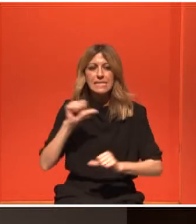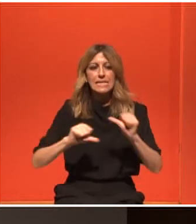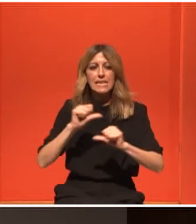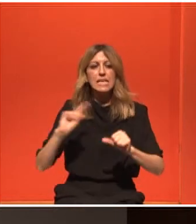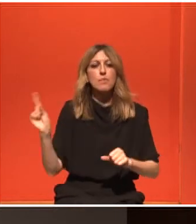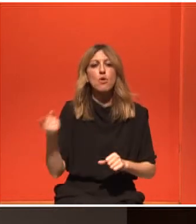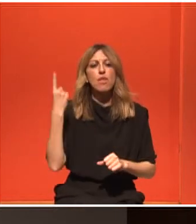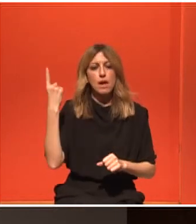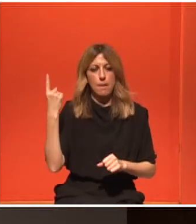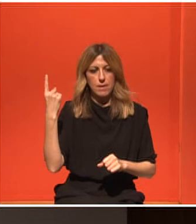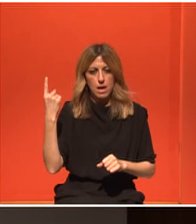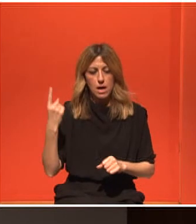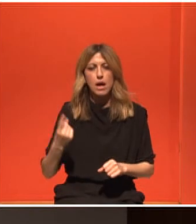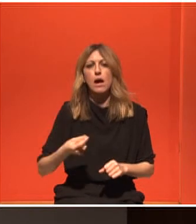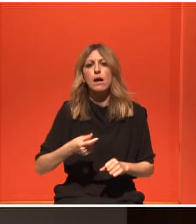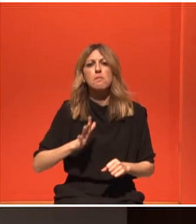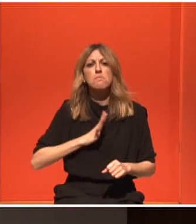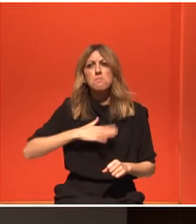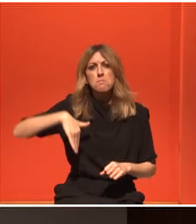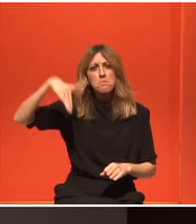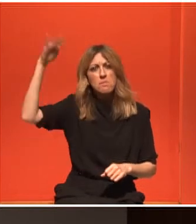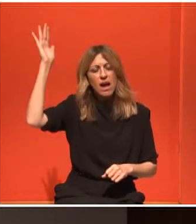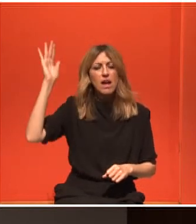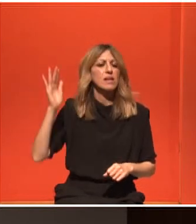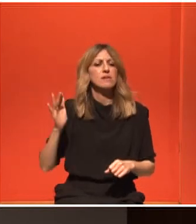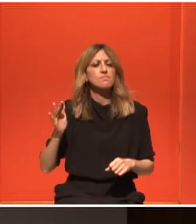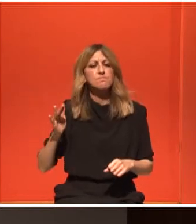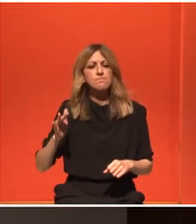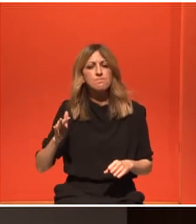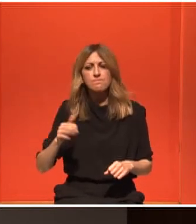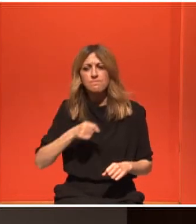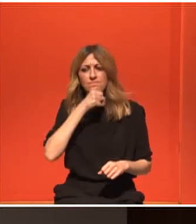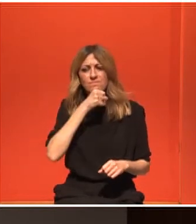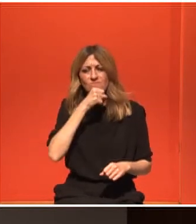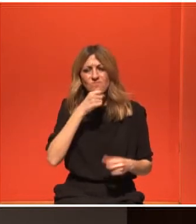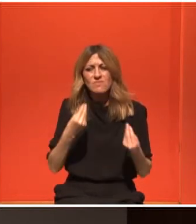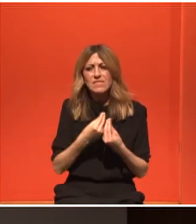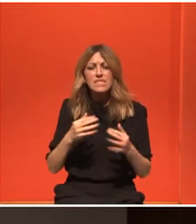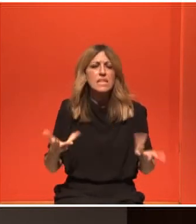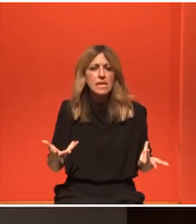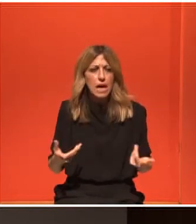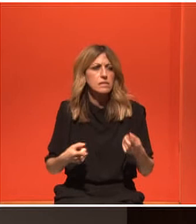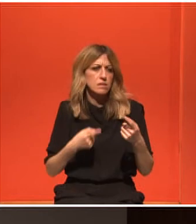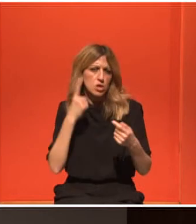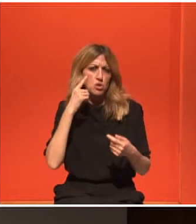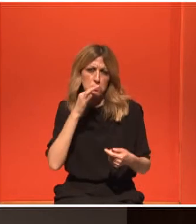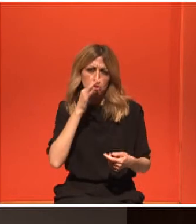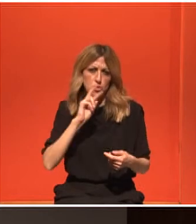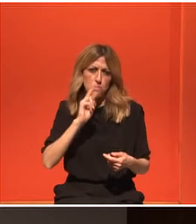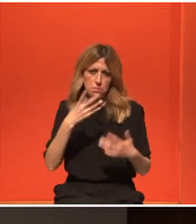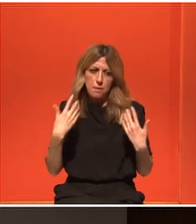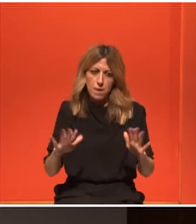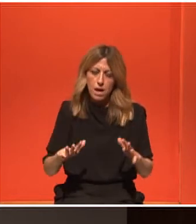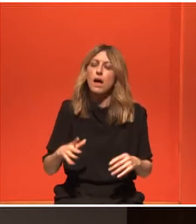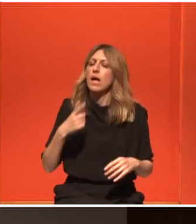τρεις ηλικές με καρκίνο στο πνεύμα, τι άσκηση ενδείκνεται, περπάτημα και αναπνευστικές ασκήσεις, πώς η διάρκεια. Νομίζω τα είπες. Νομίζω ότι η ήπια